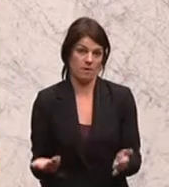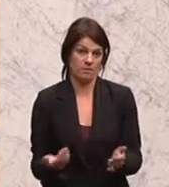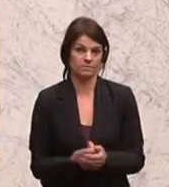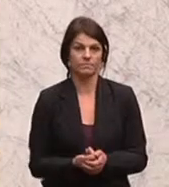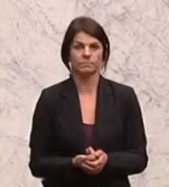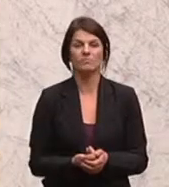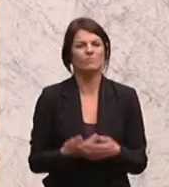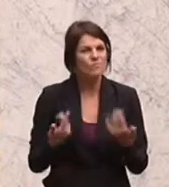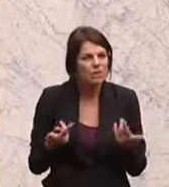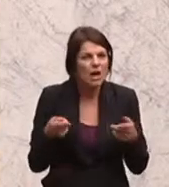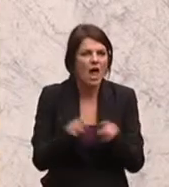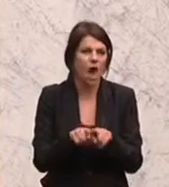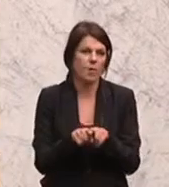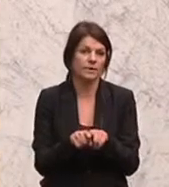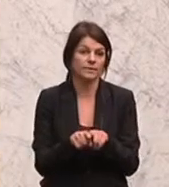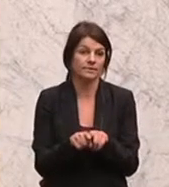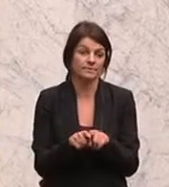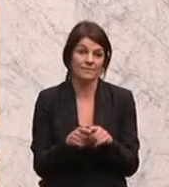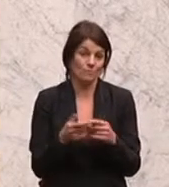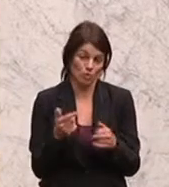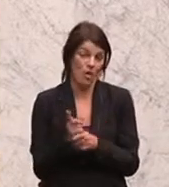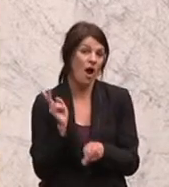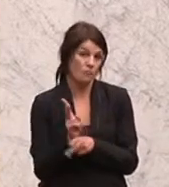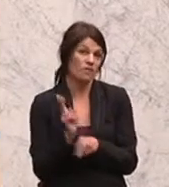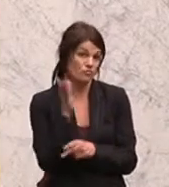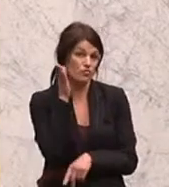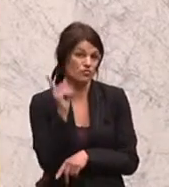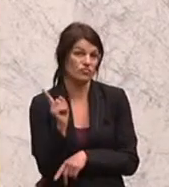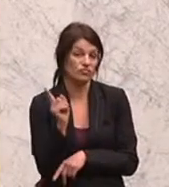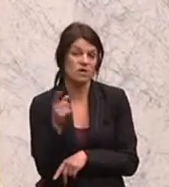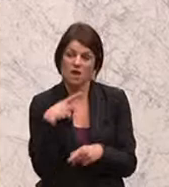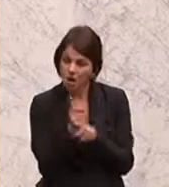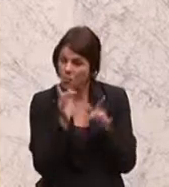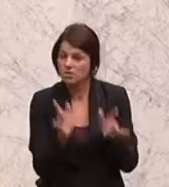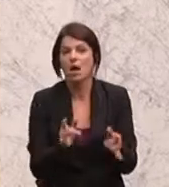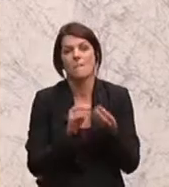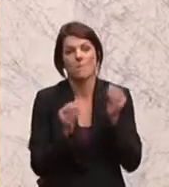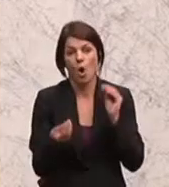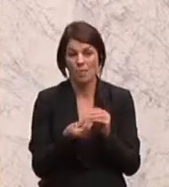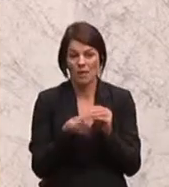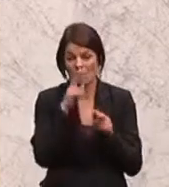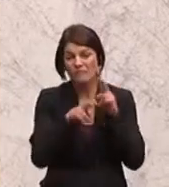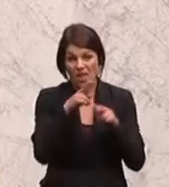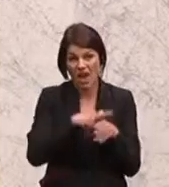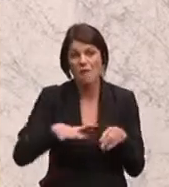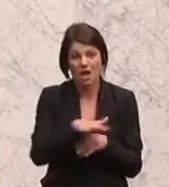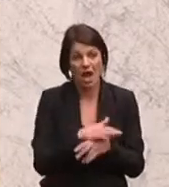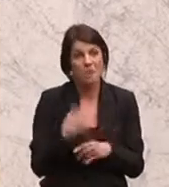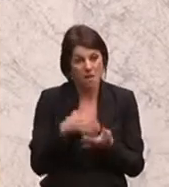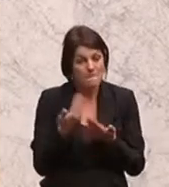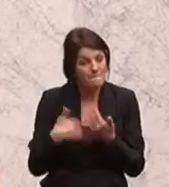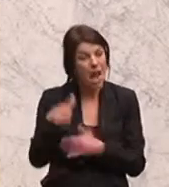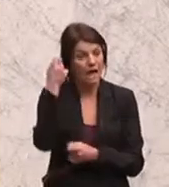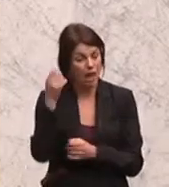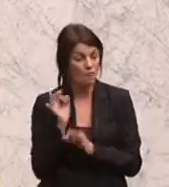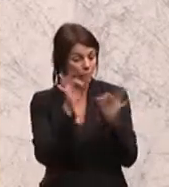Dann haben wir auch, und das muss man ganz klar berücksichtigen in Zukunft, Probleme im Pflegewereich. Wir werden Geld brauchen für die